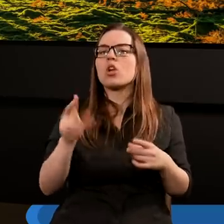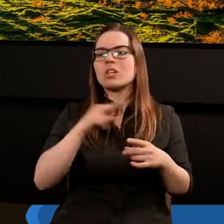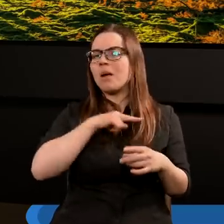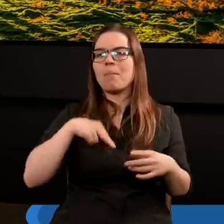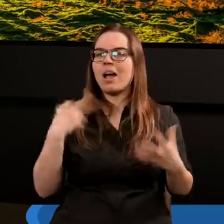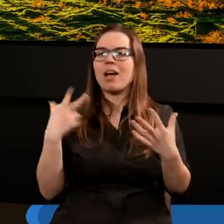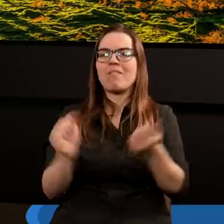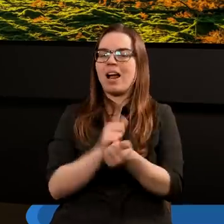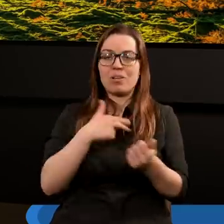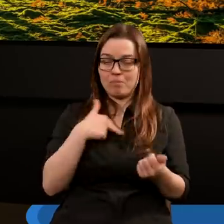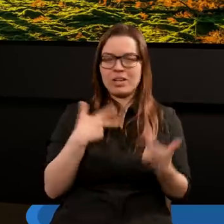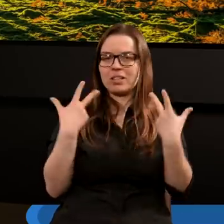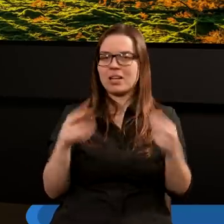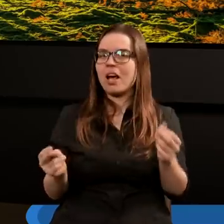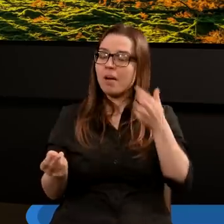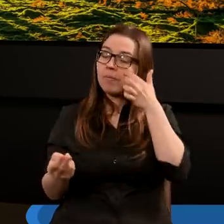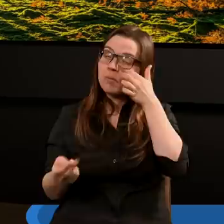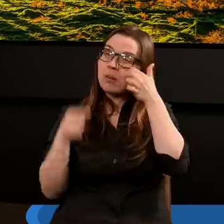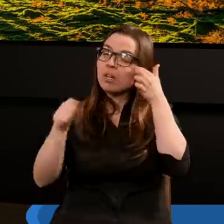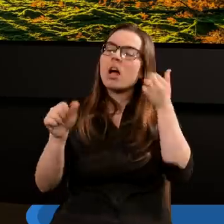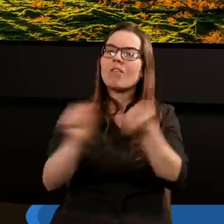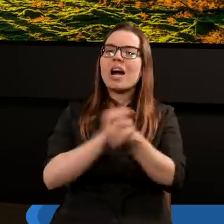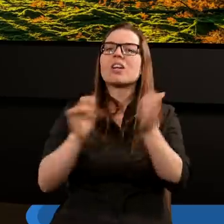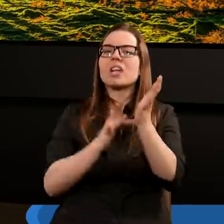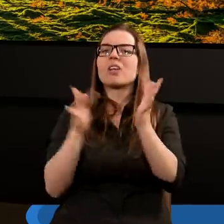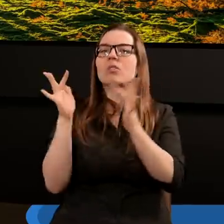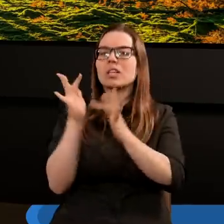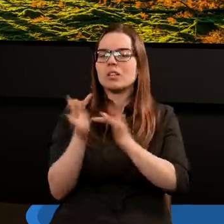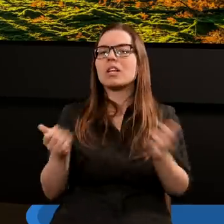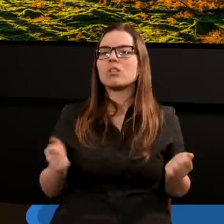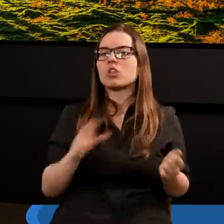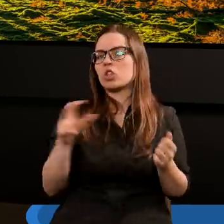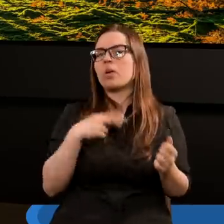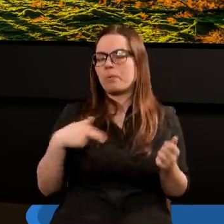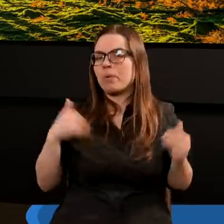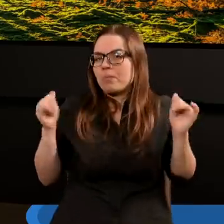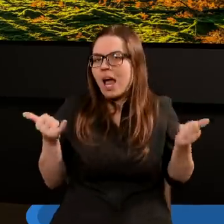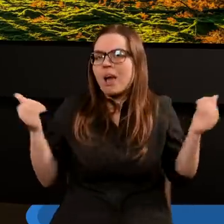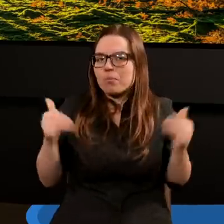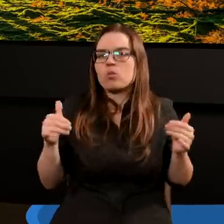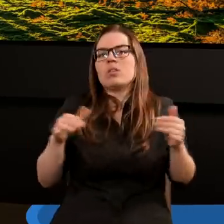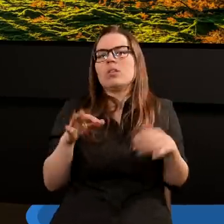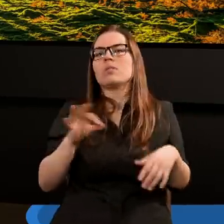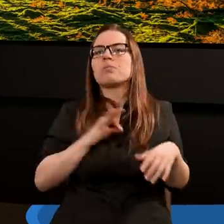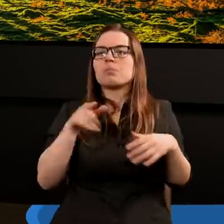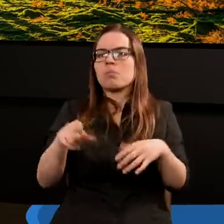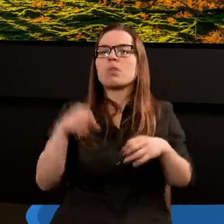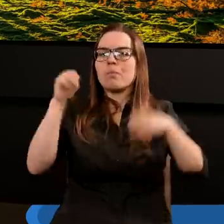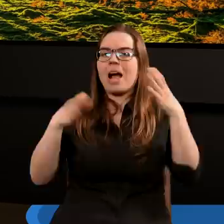to nie my walczymy. To walczy Jezus Chrystus. Czy my możemy jakoś się na siedem plag